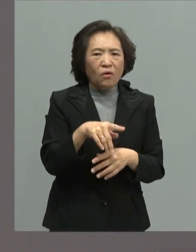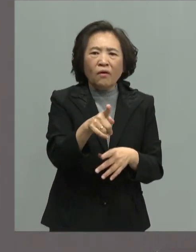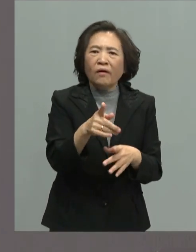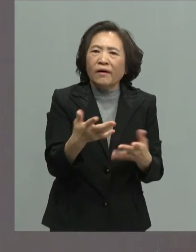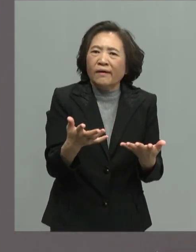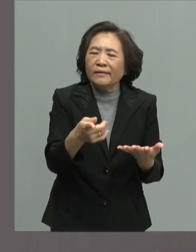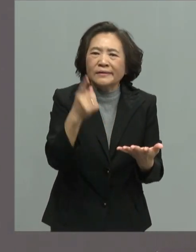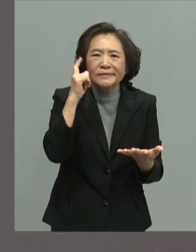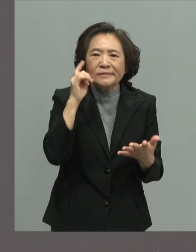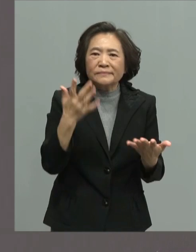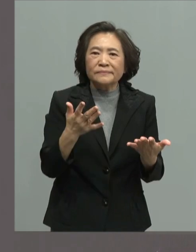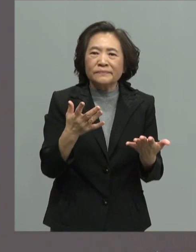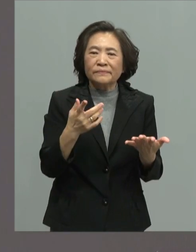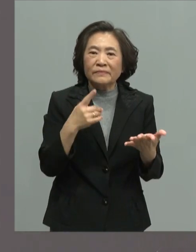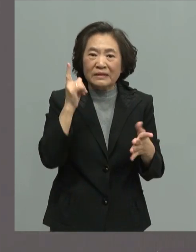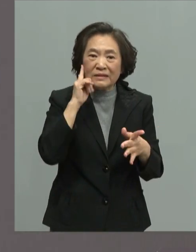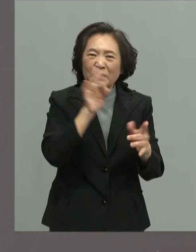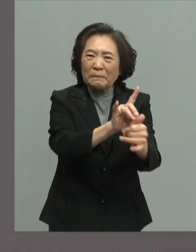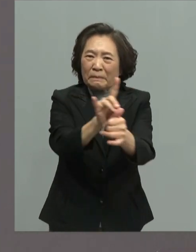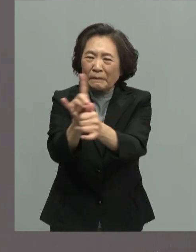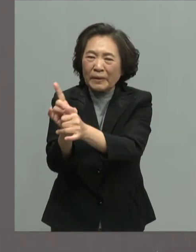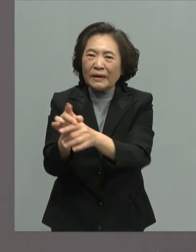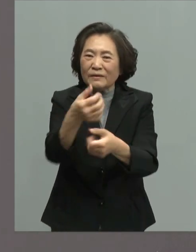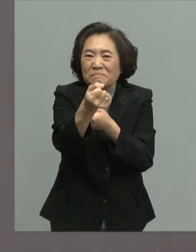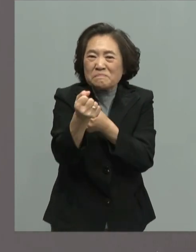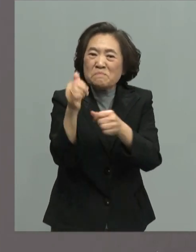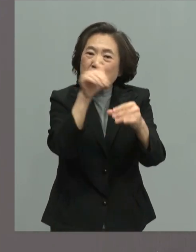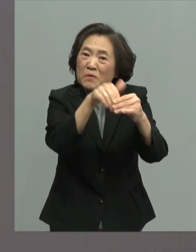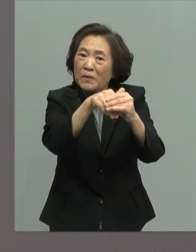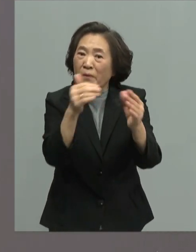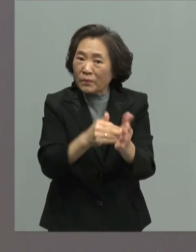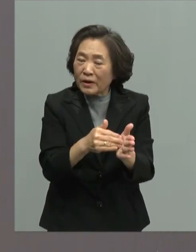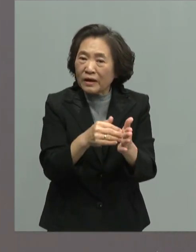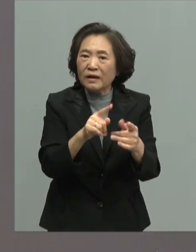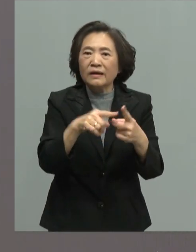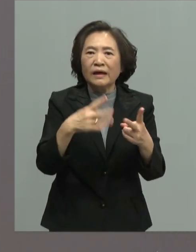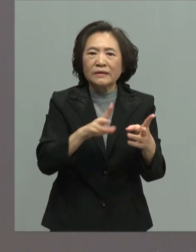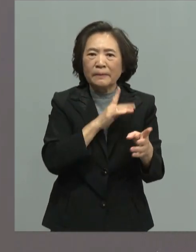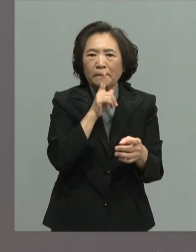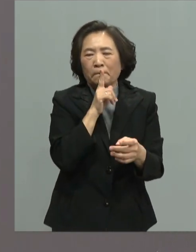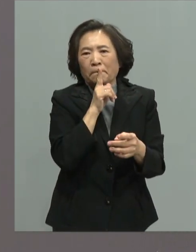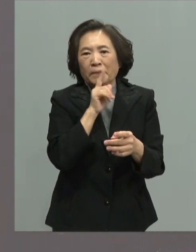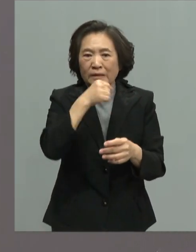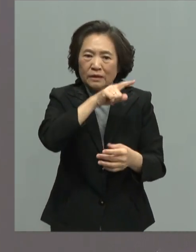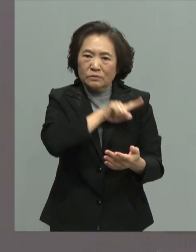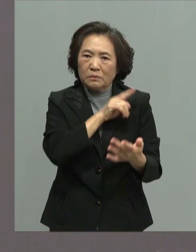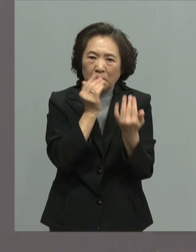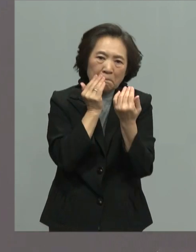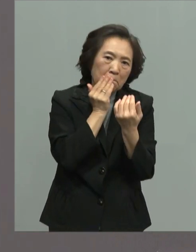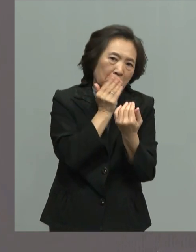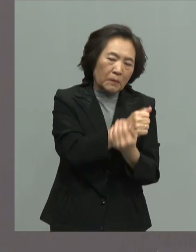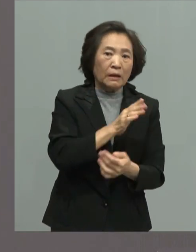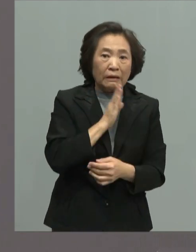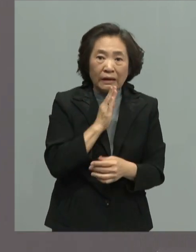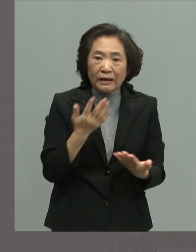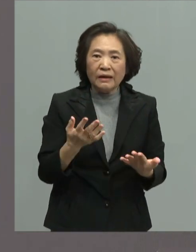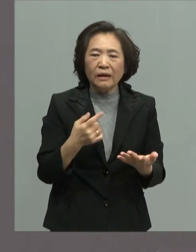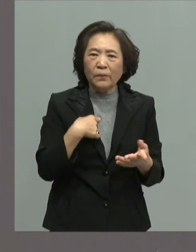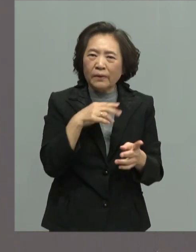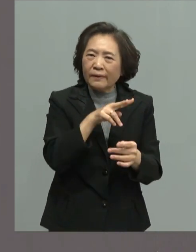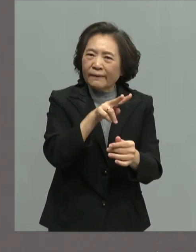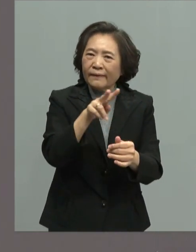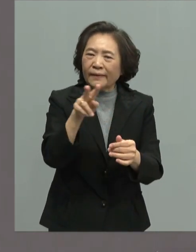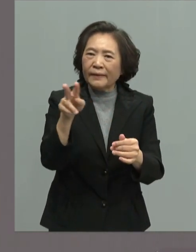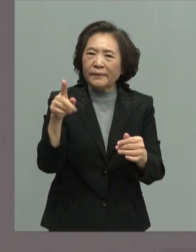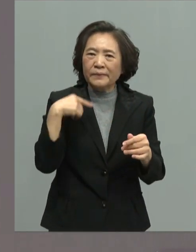怎么是不是要来骗参票还是要来暗战你的台独所以法律这个情形